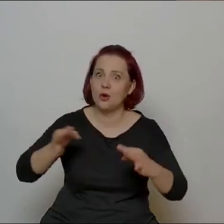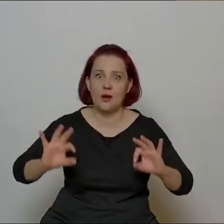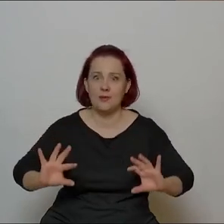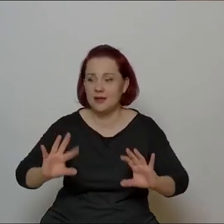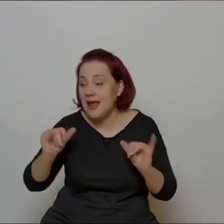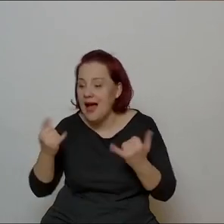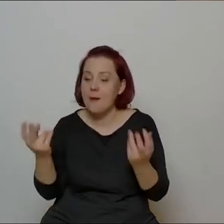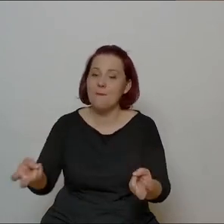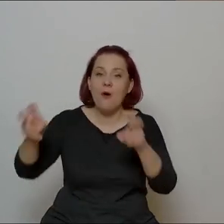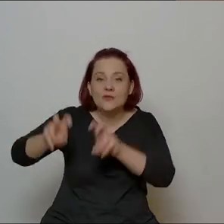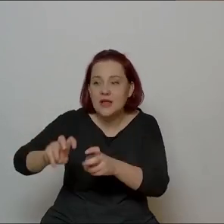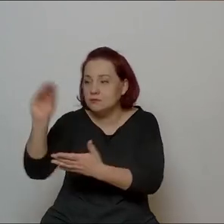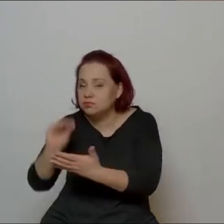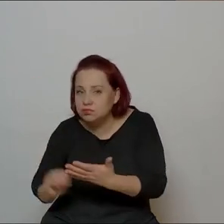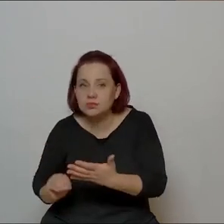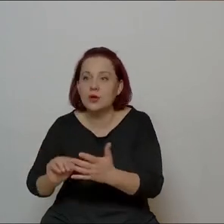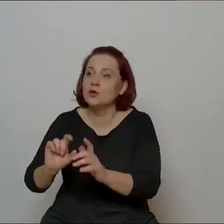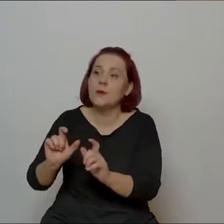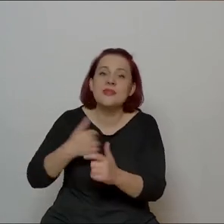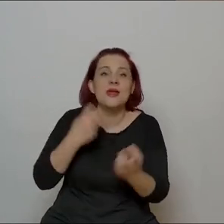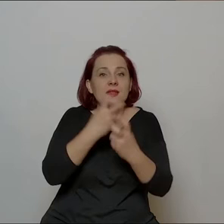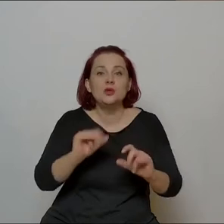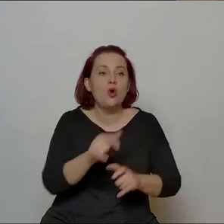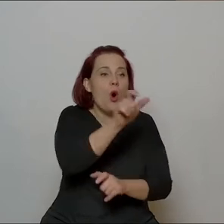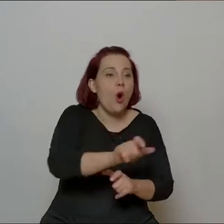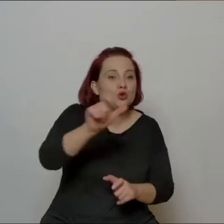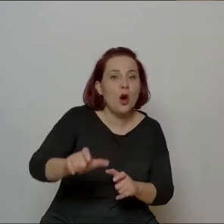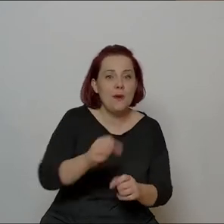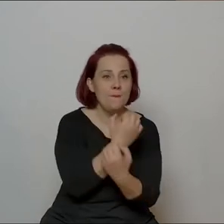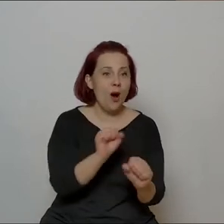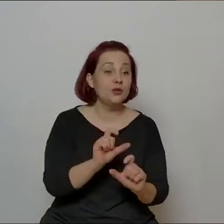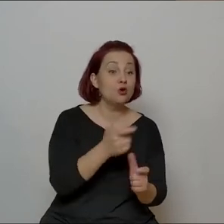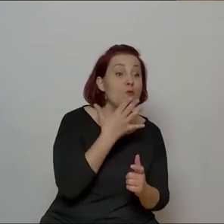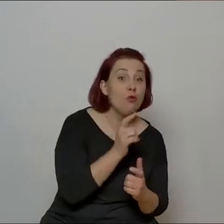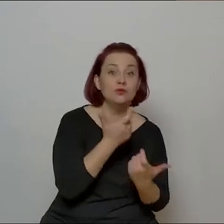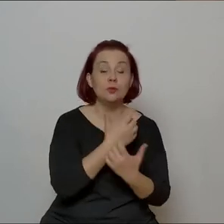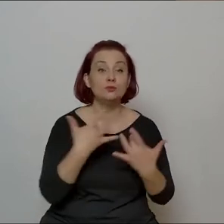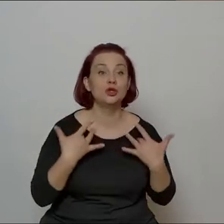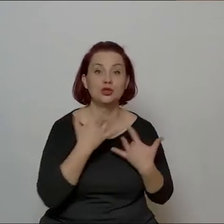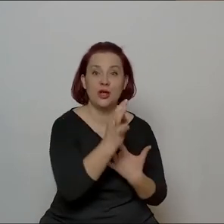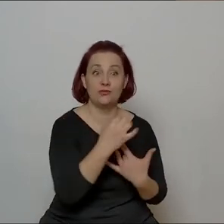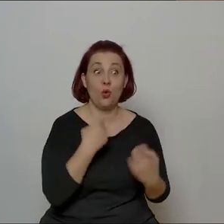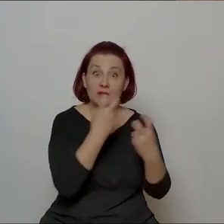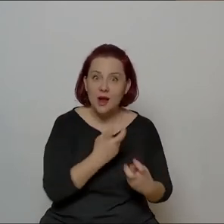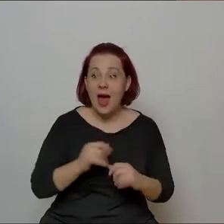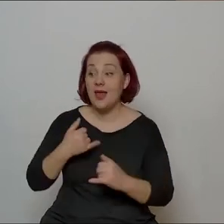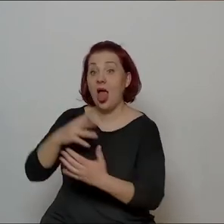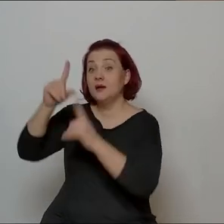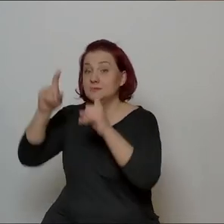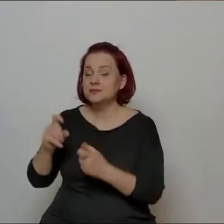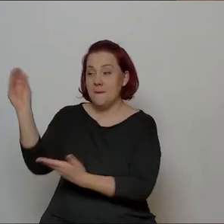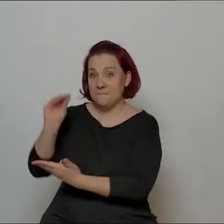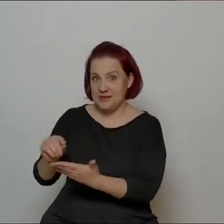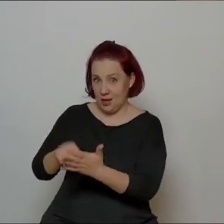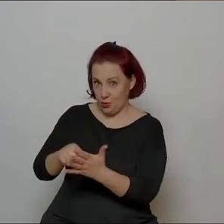tego i tak dalej. Mnie interesowały postaci, co one mówią, co przeżywają. Natomiast jak zaczęłam pisać, no się zorientowałam, że